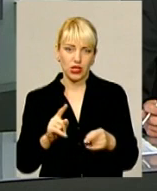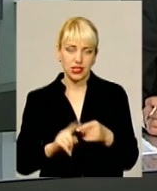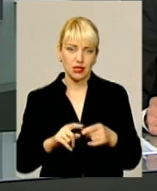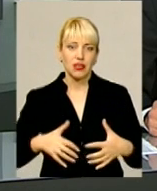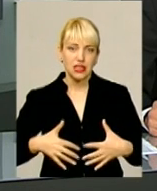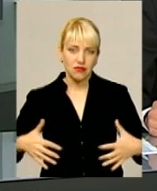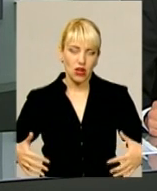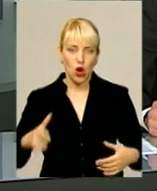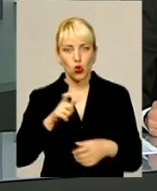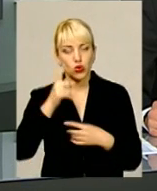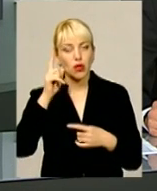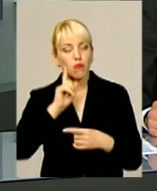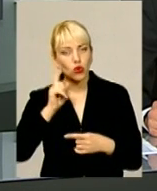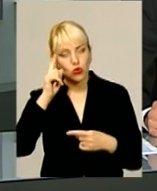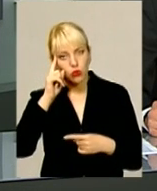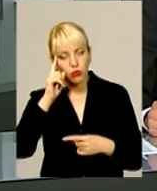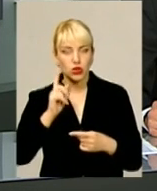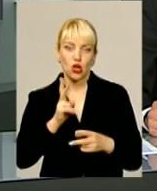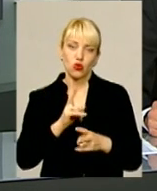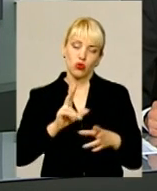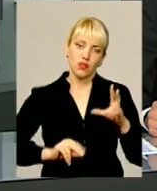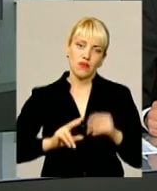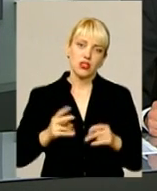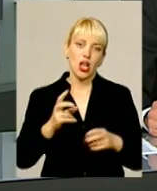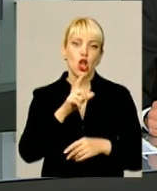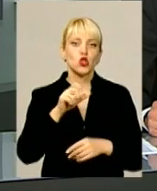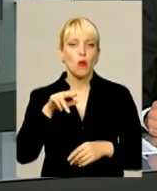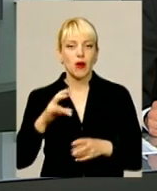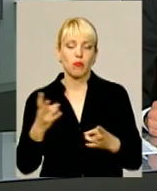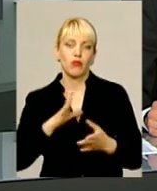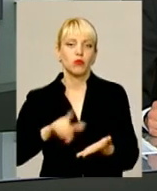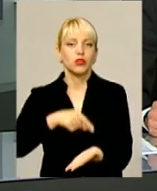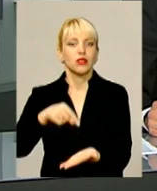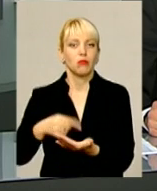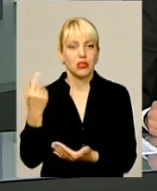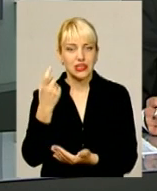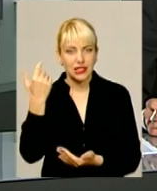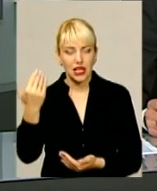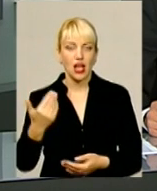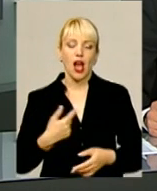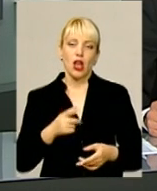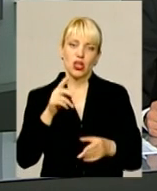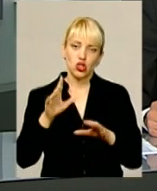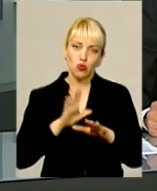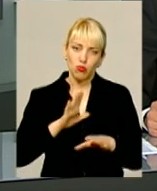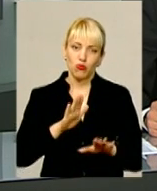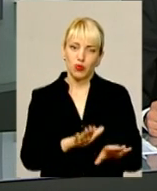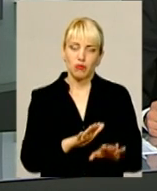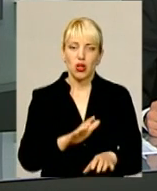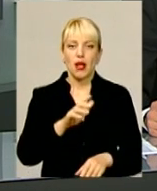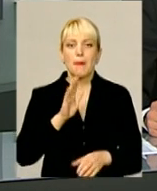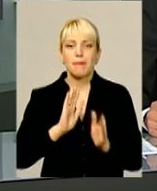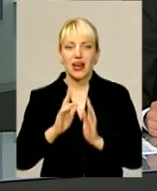поки що роздумують. Одні вважають, зоопарк має стати комунальним і оселитися в парку імені Чекмана, інші ж – переконані.